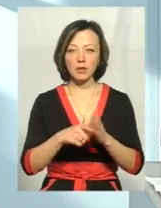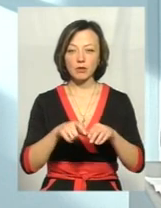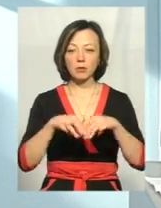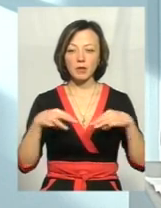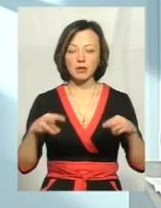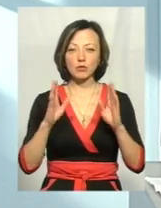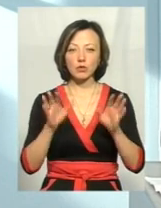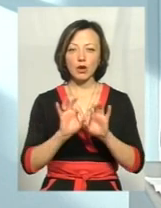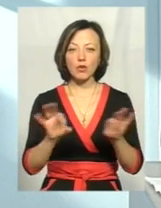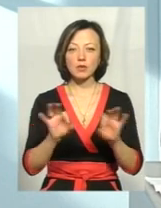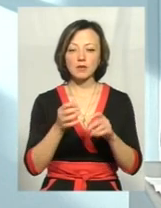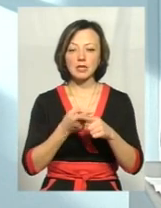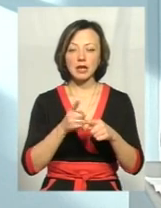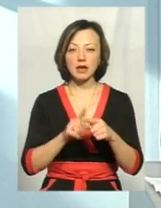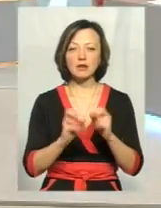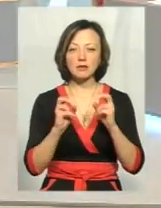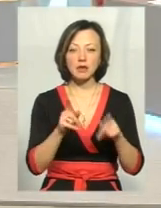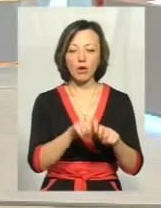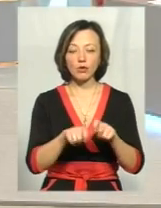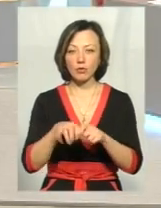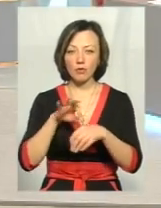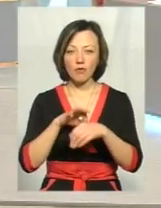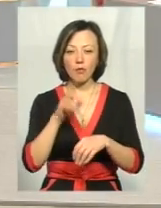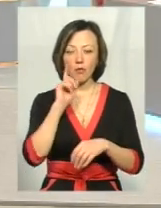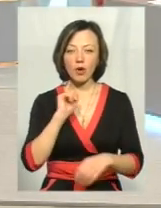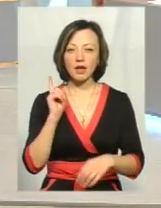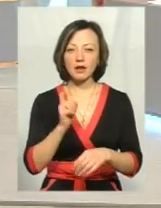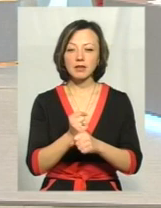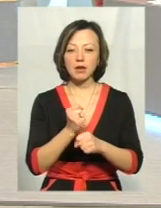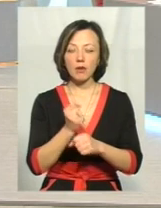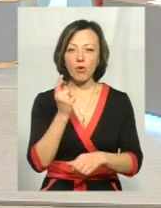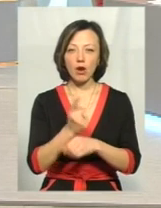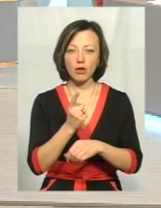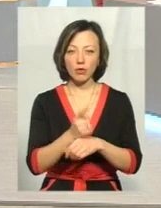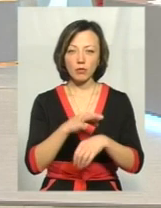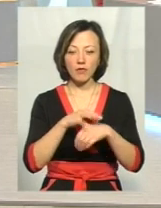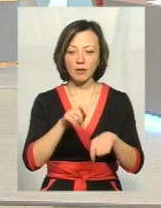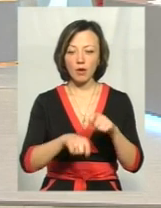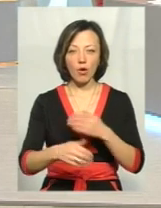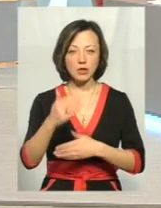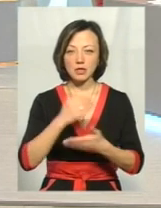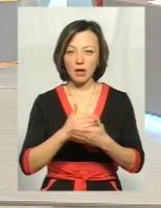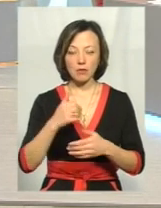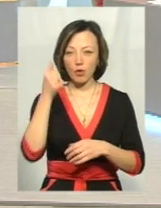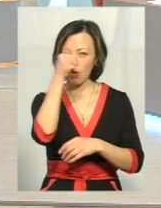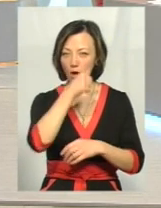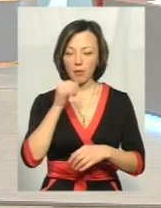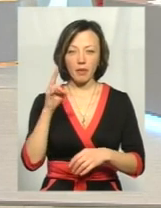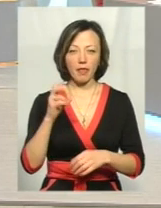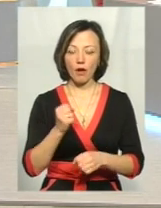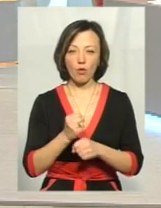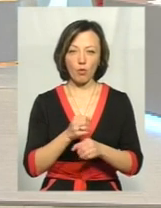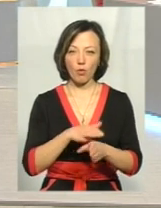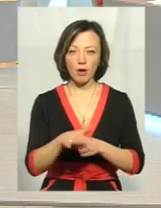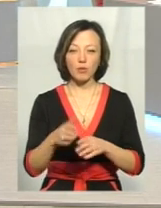яка буде роз'яснювати, як цей контроль проводить. Поки що діє мораторій на проведення перевірок, то ми такі перевірки вже останніми роками не робимо. Це,